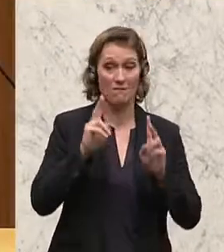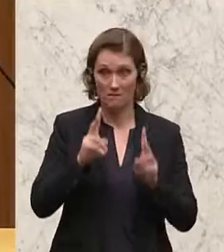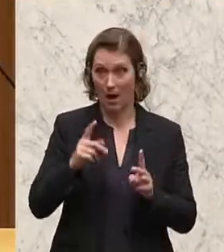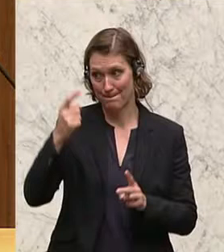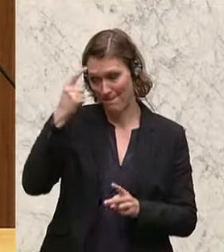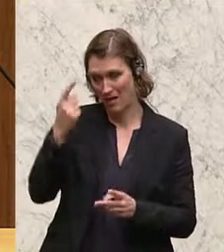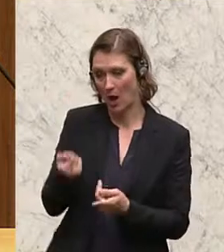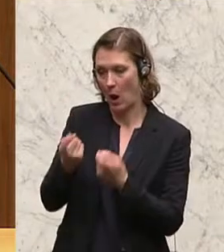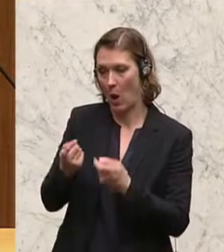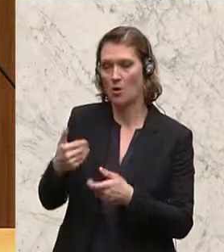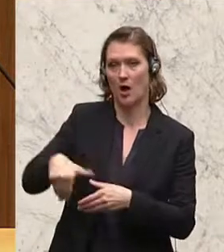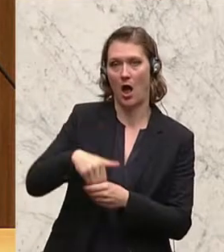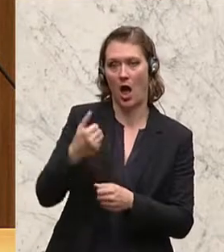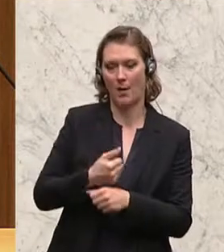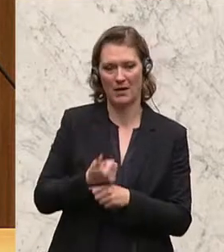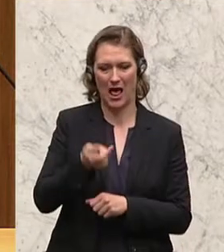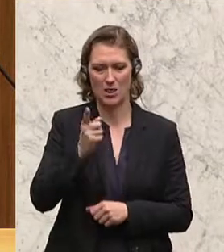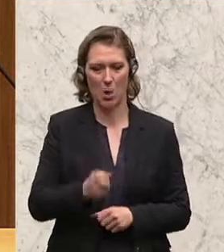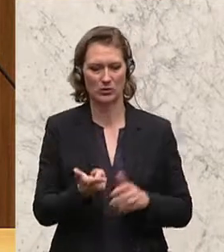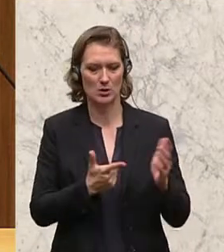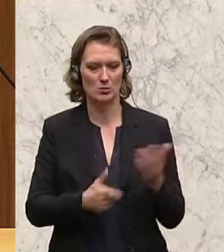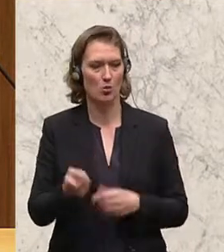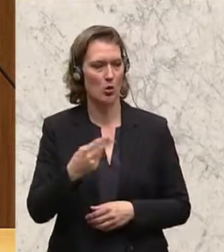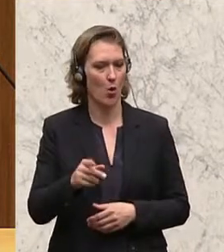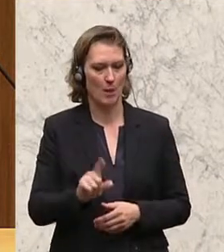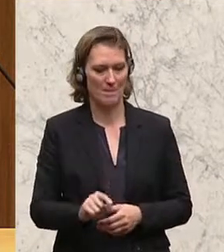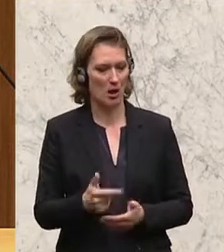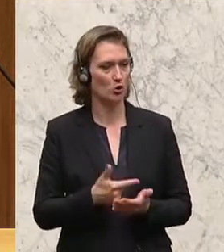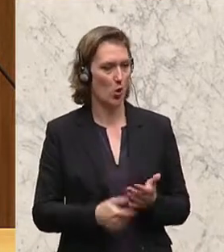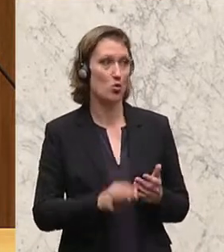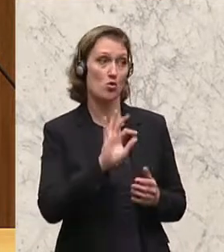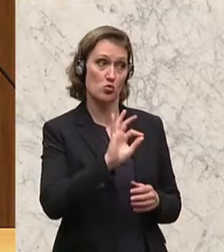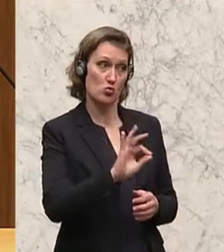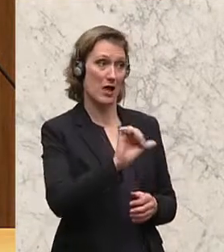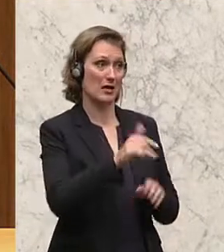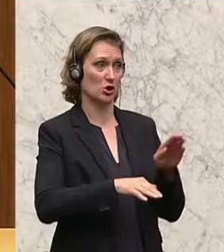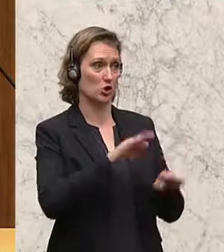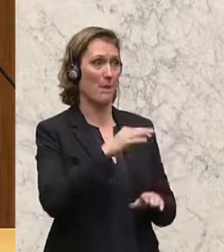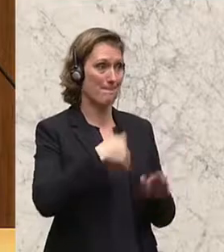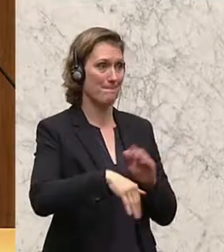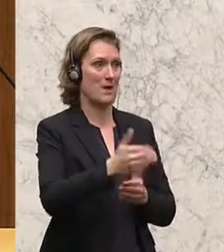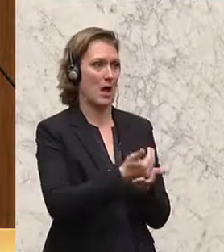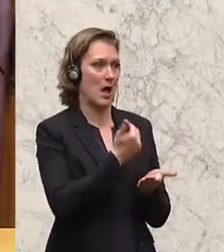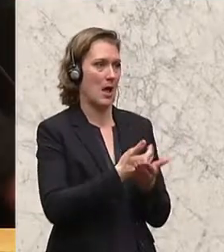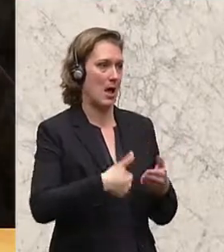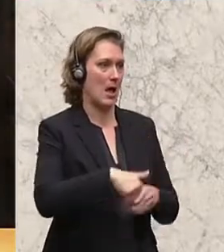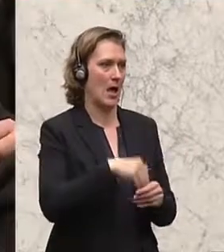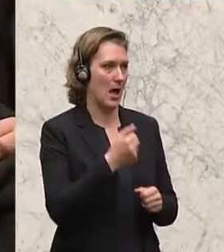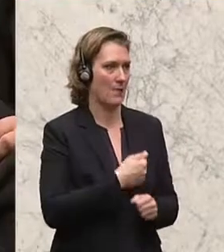Erwerbsanreizen. 1700 Euro Mindestlohn wäre ein guter erster Schritt für mehr Erwerbsanreize.